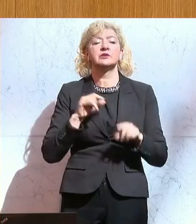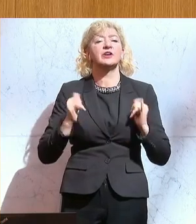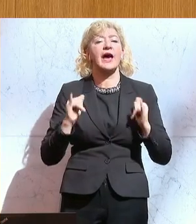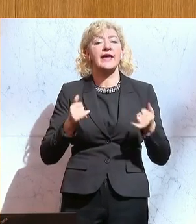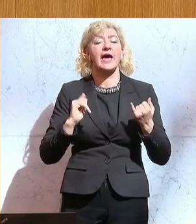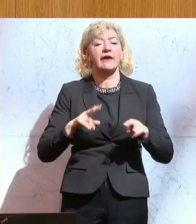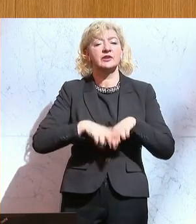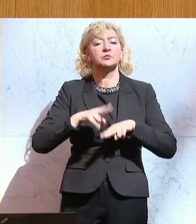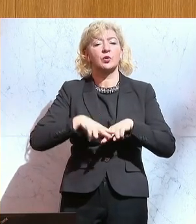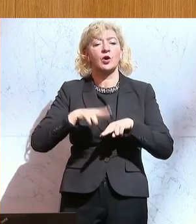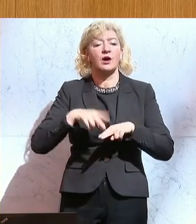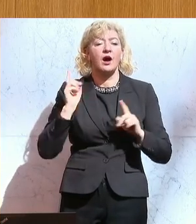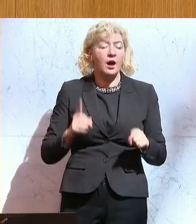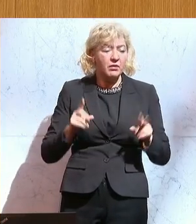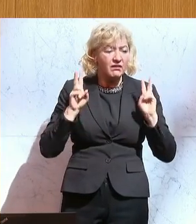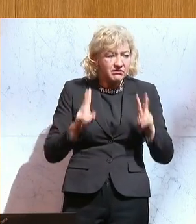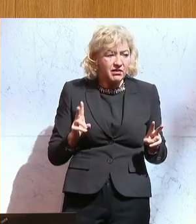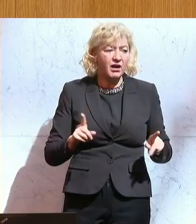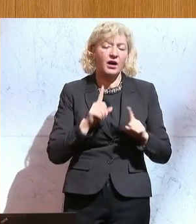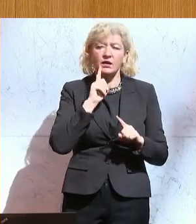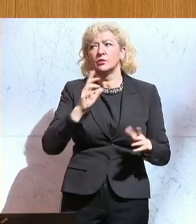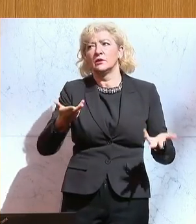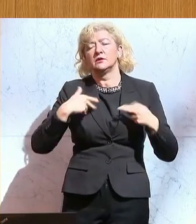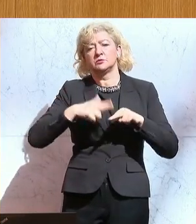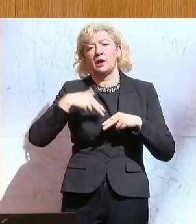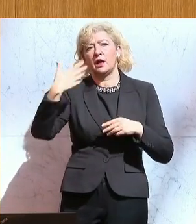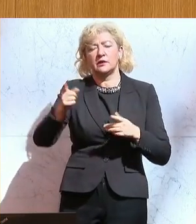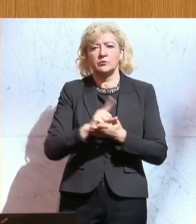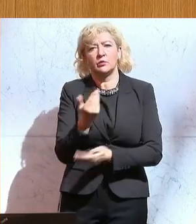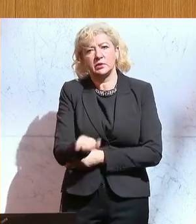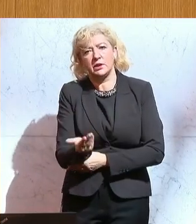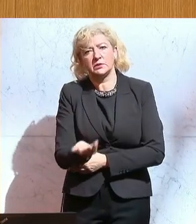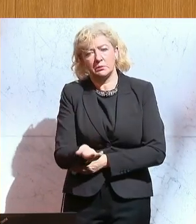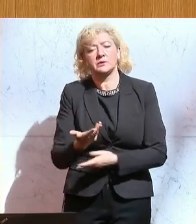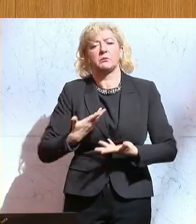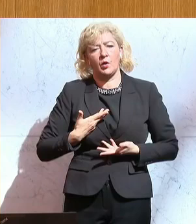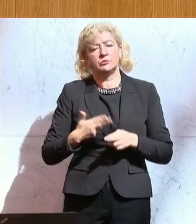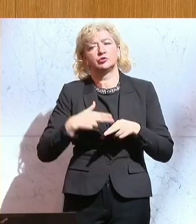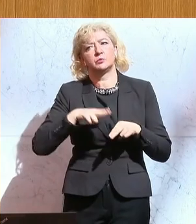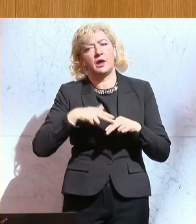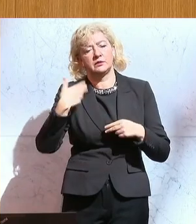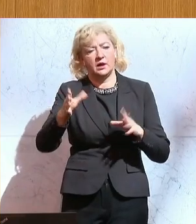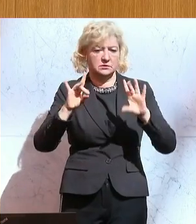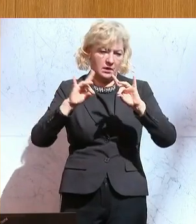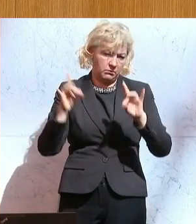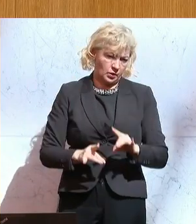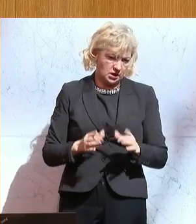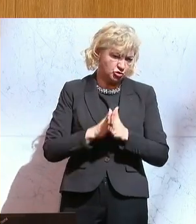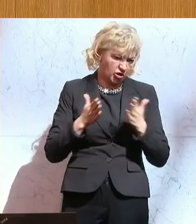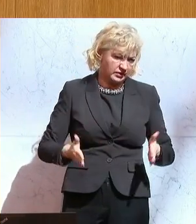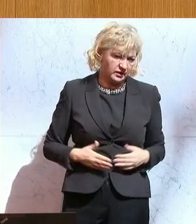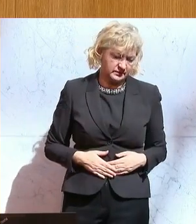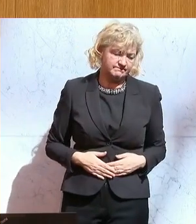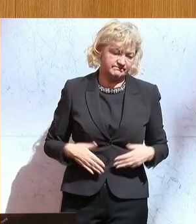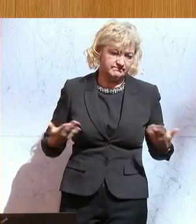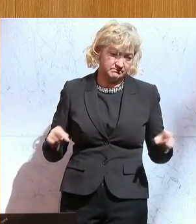dass man dann im besten Fall vielleicht 10 Prozent des Schadens in irgendeiner Art und Weise als Bittsteller ersetzt bekommt. Sehr geehrte Damen und Herren von der Bundesregierung, das